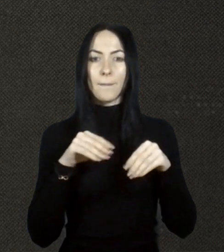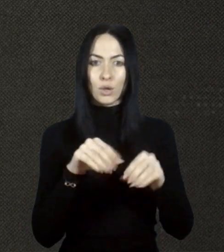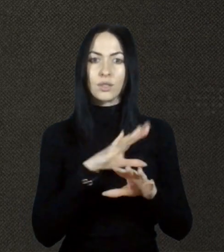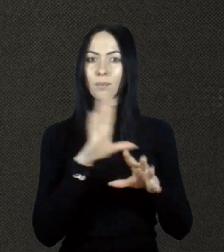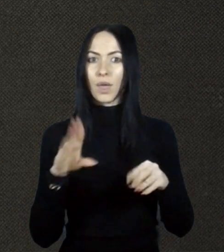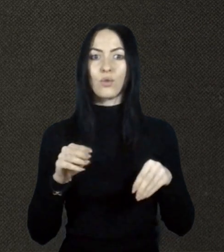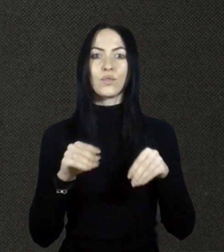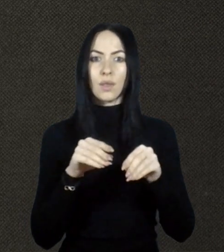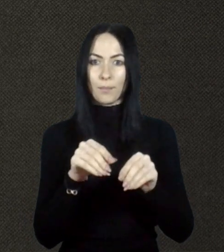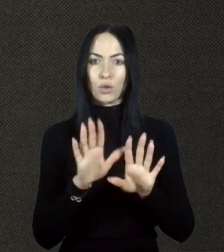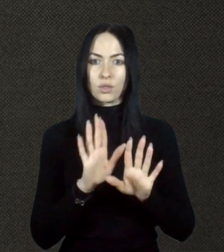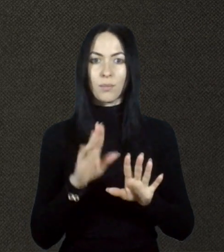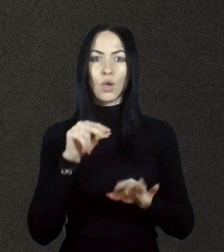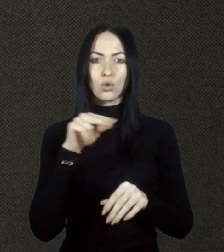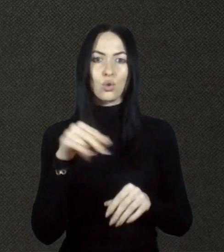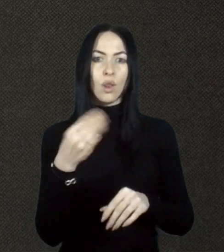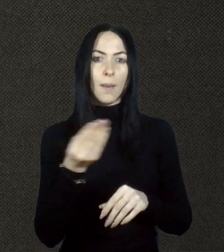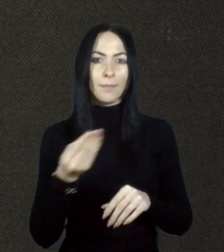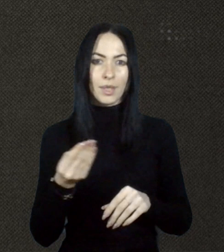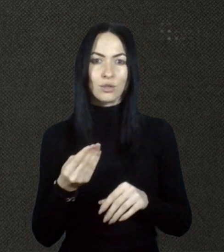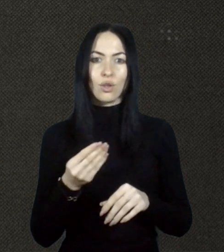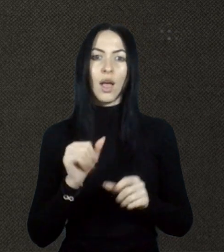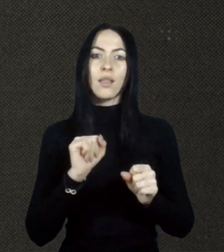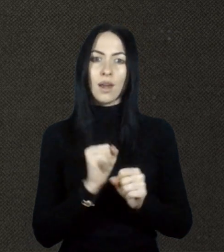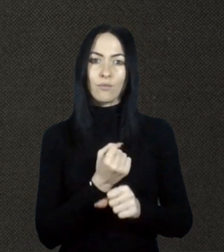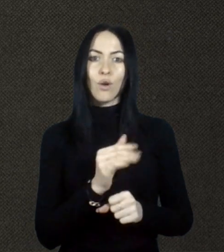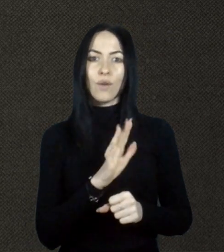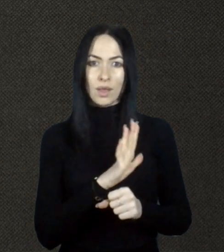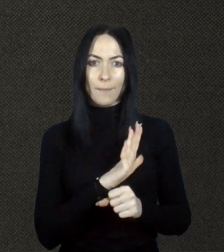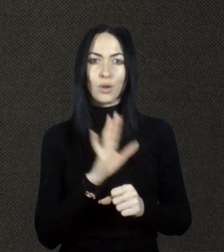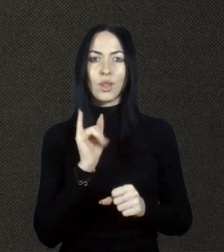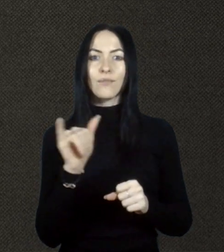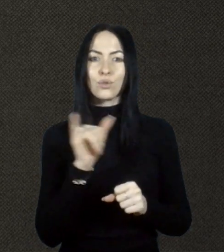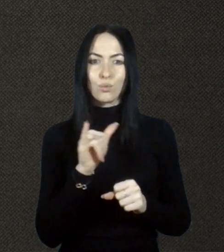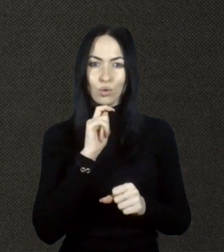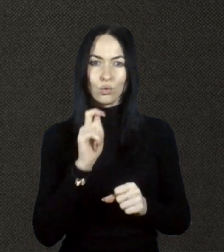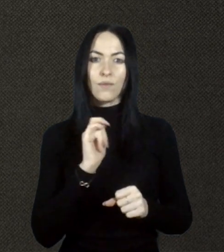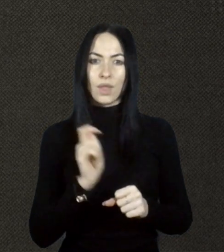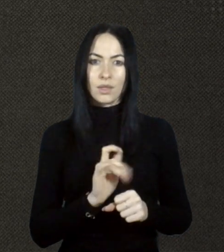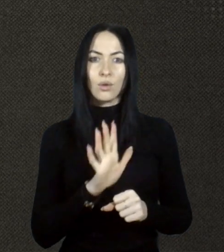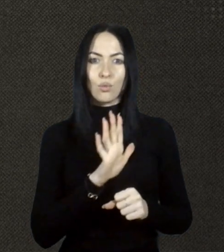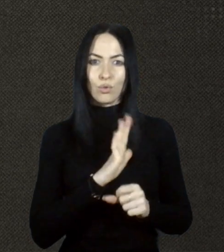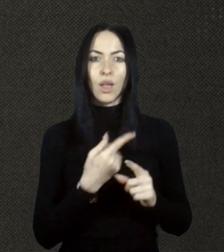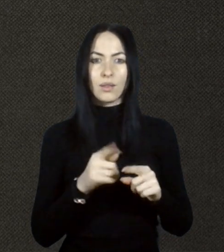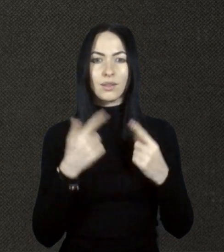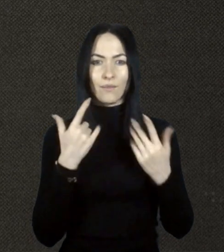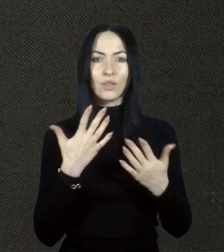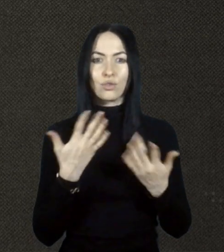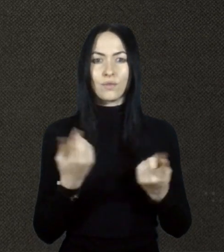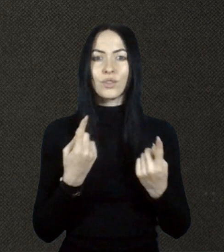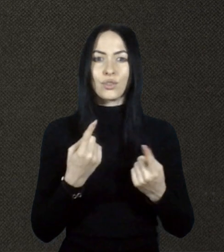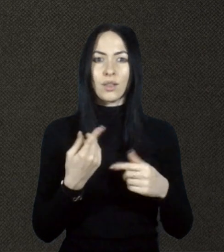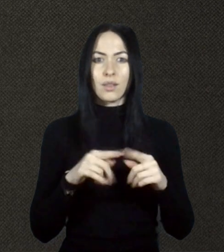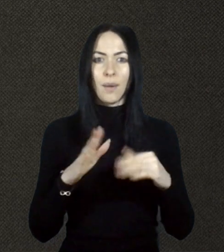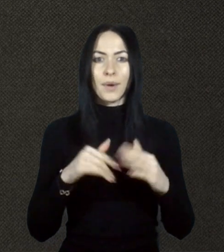соль та пісок. Травмовані були і в суботу були, і в неділю були. Це звичайна практика, вони з травматології,